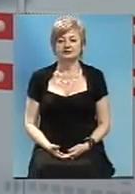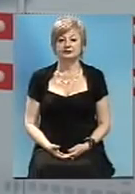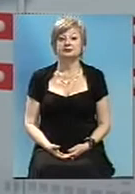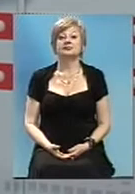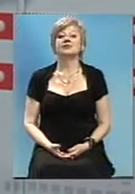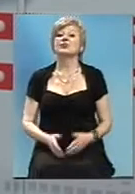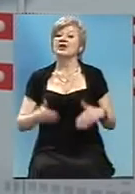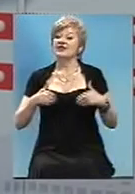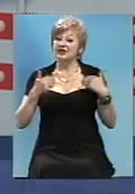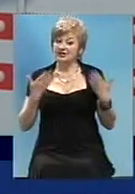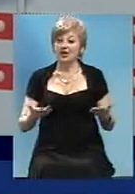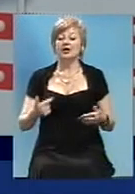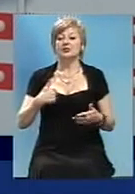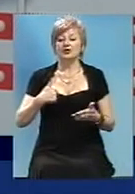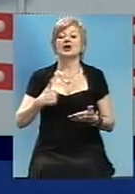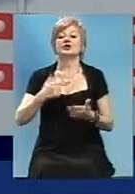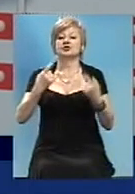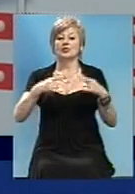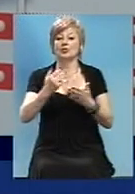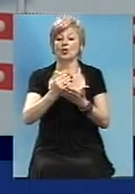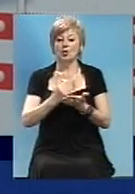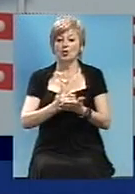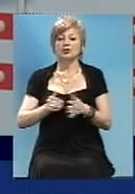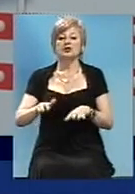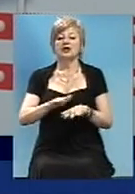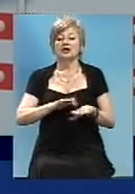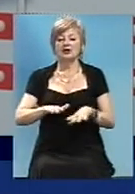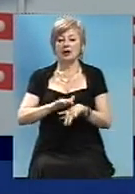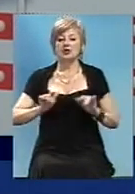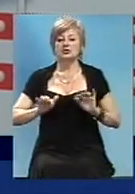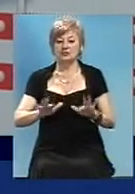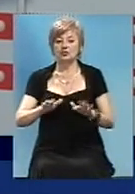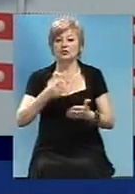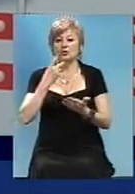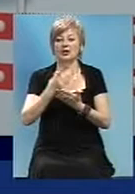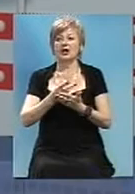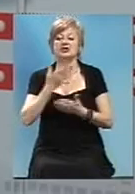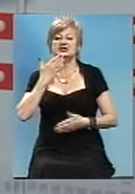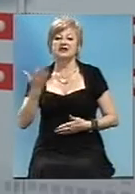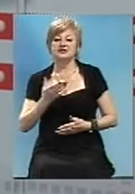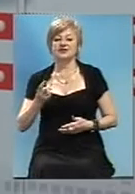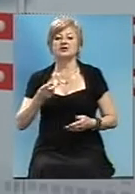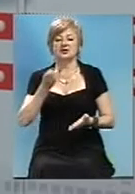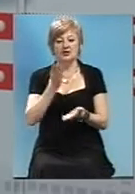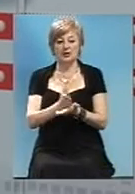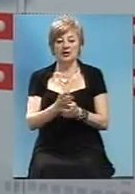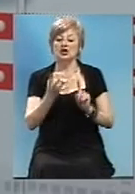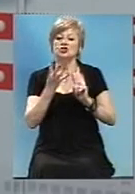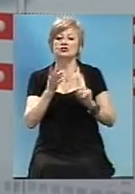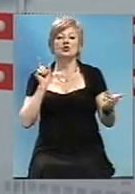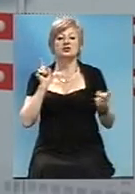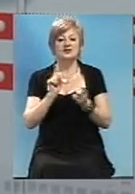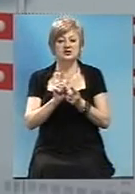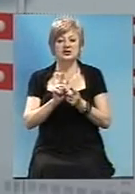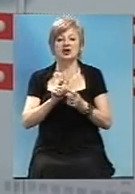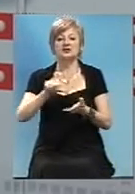Вітаю! Суспільне мовлення та громадський рух «Чесно» представляє проект «Звіти наживо». Це четверта зустрічі з представниками